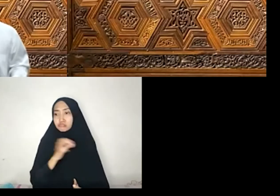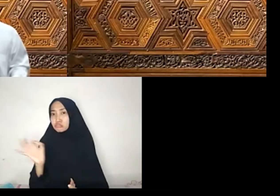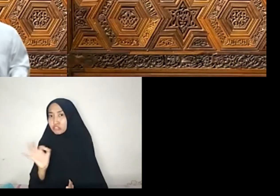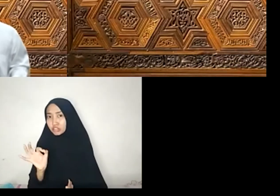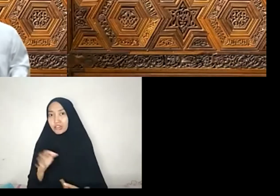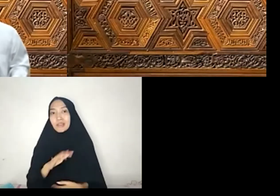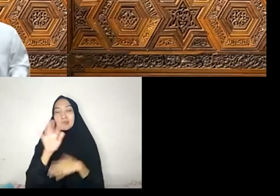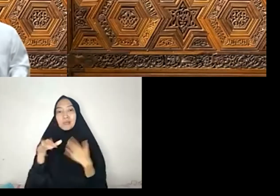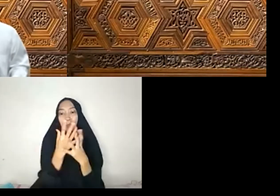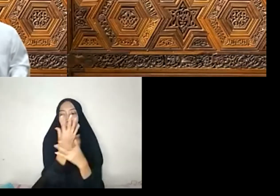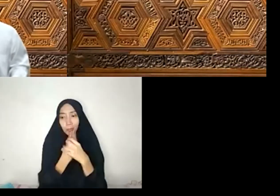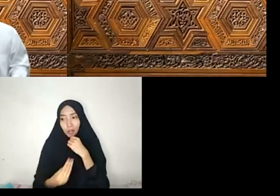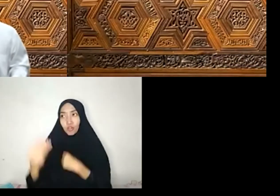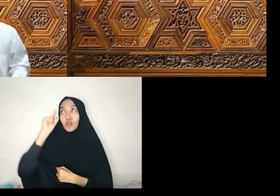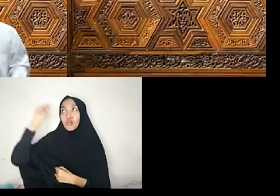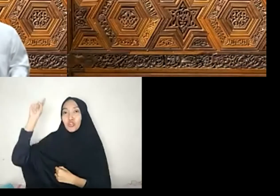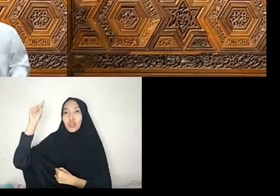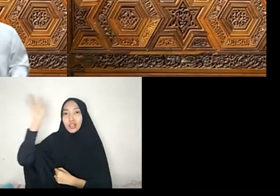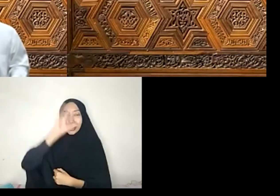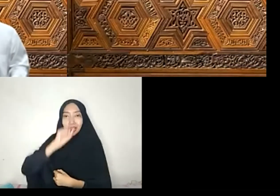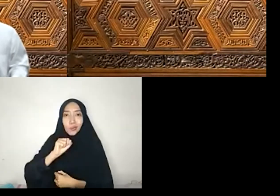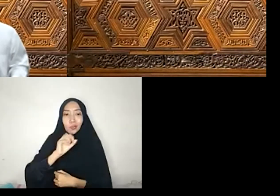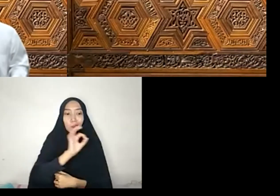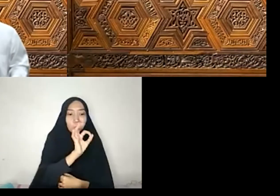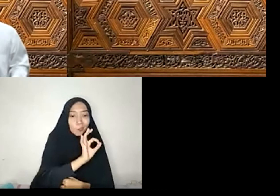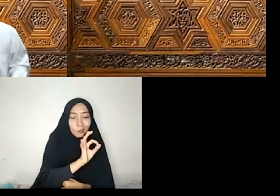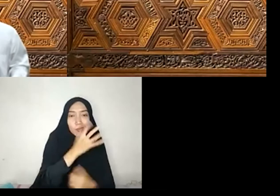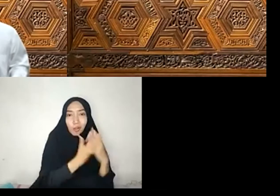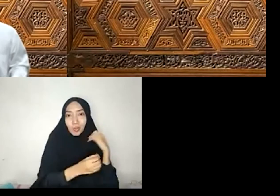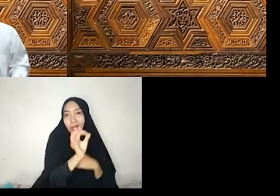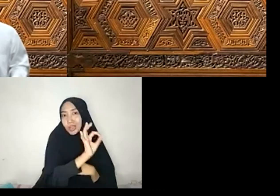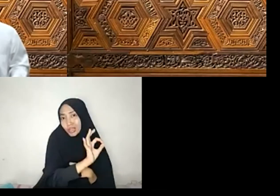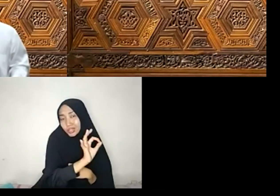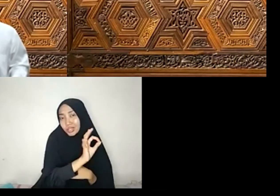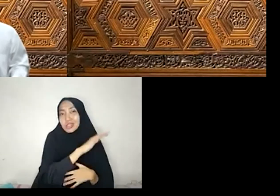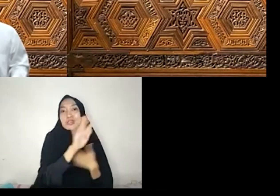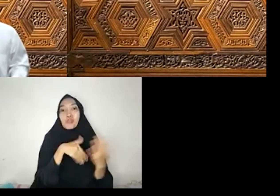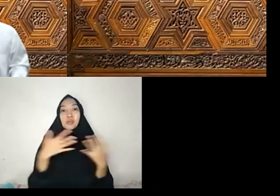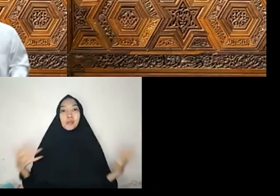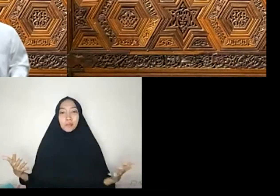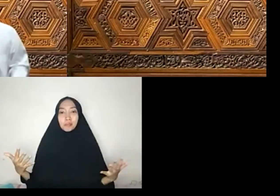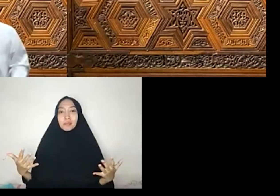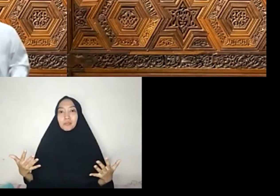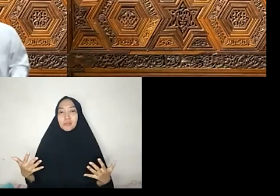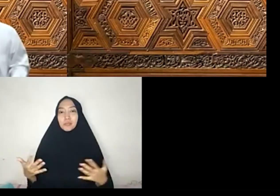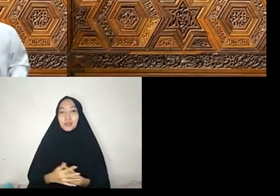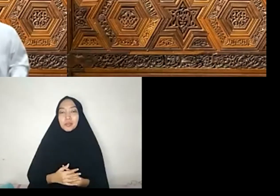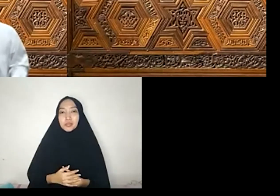yang kita ketahui maupun yang tidak diketahui. Semuanya berada di dalam